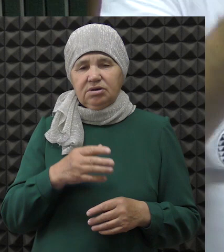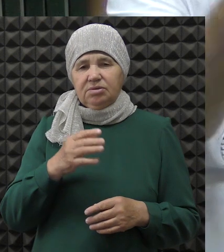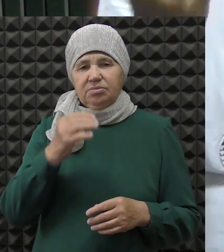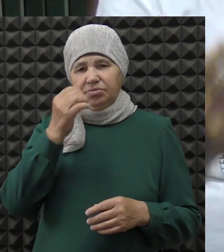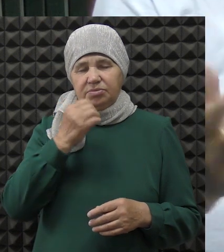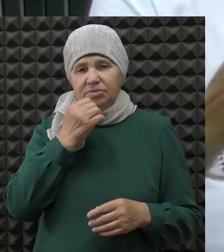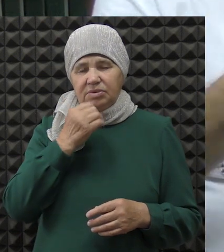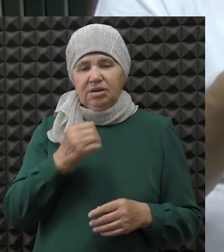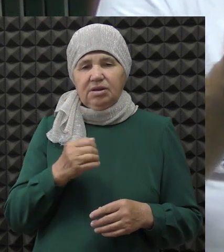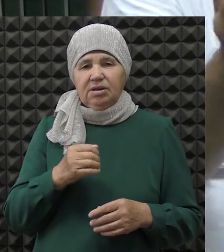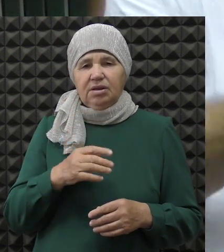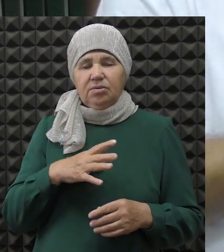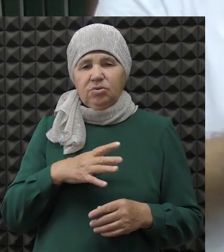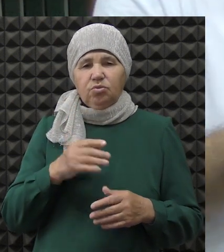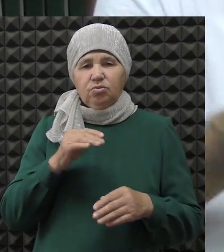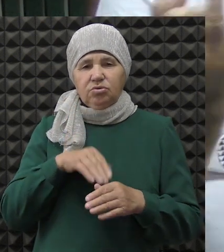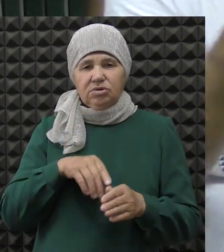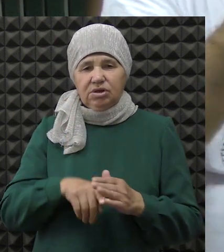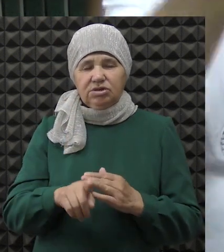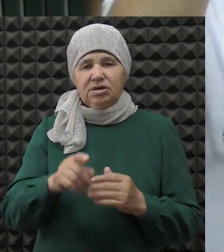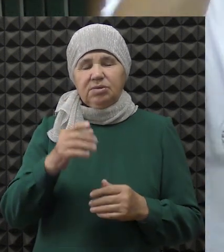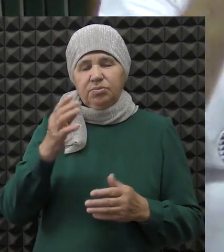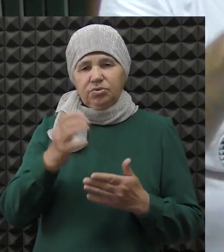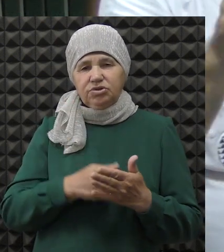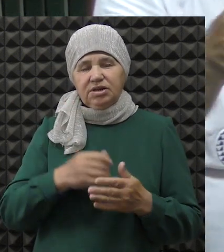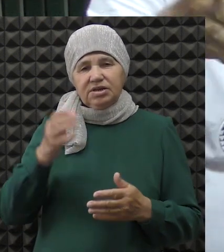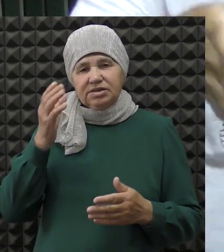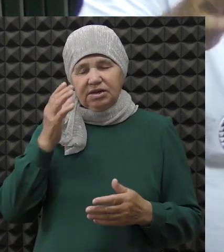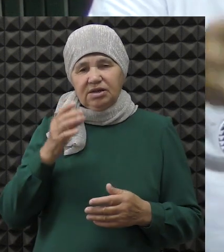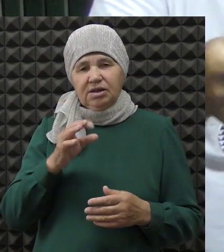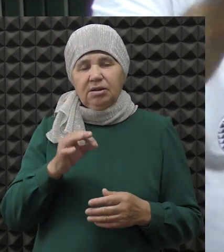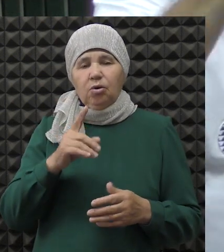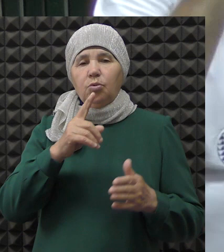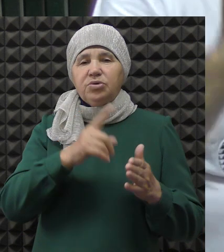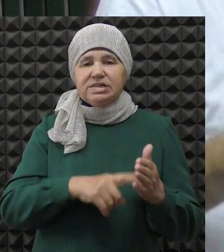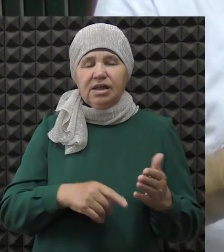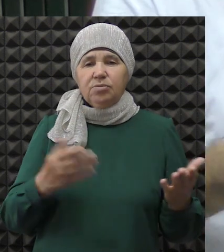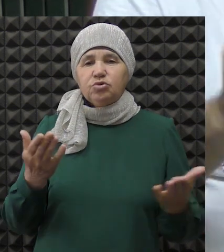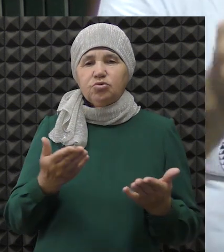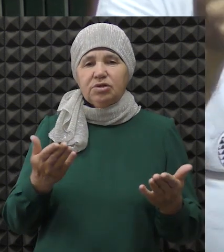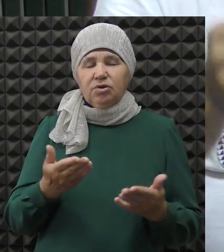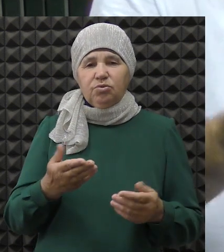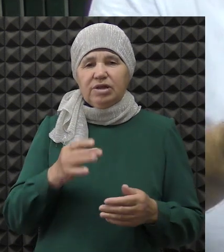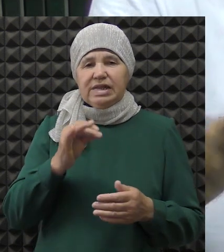Благодарю вам. Мы уже получили интересные знания об исламе.